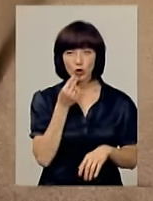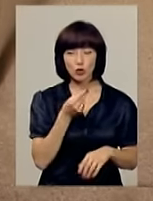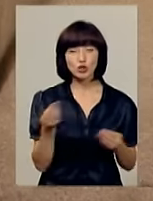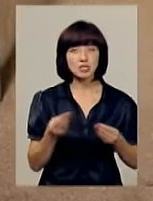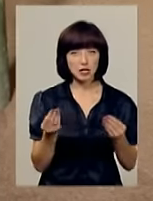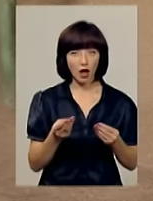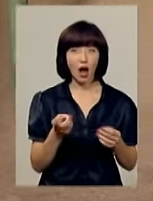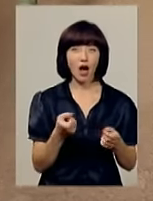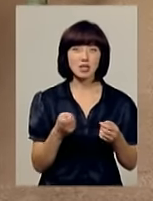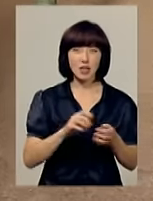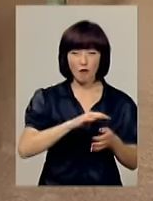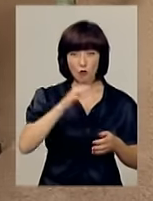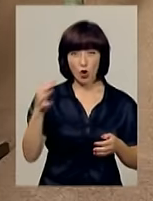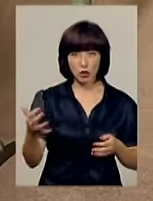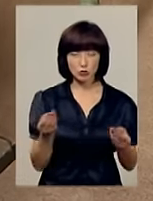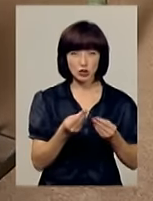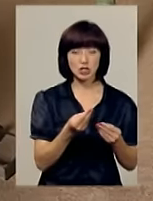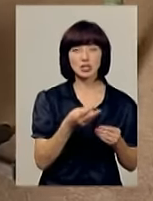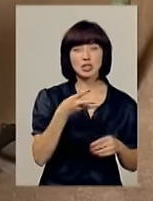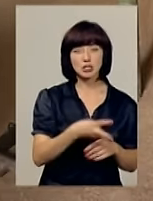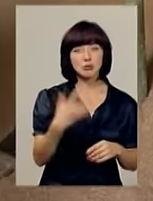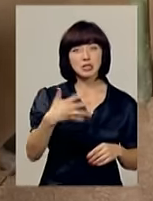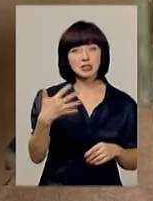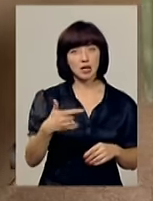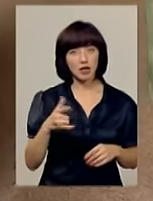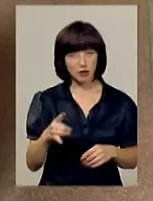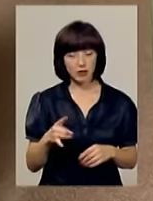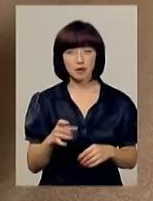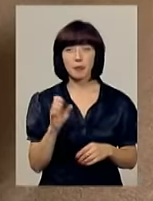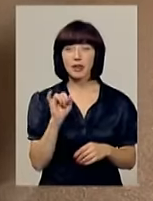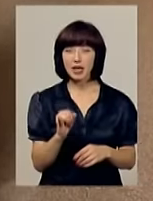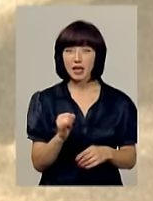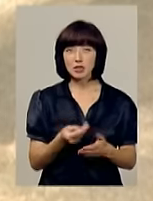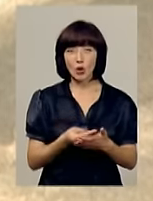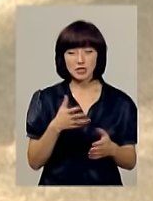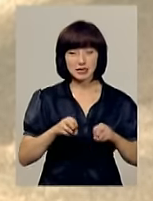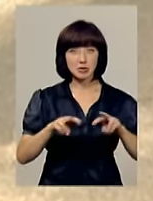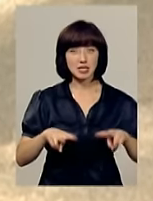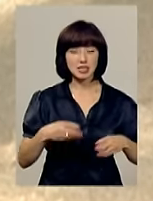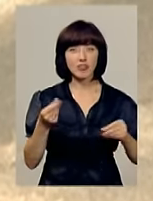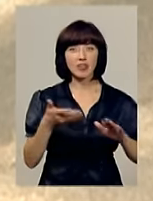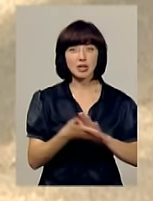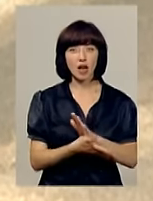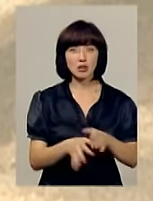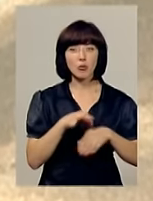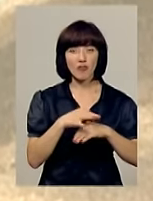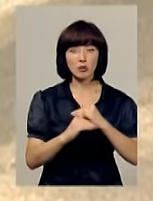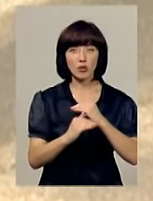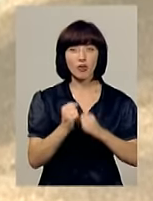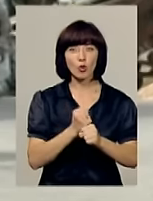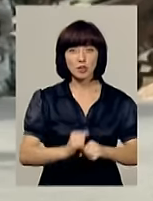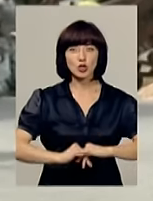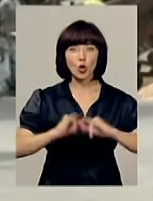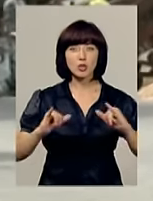зерна. За поражну пшеницю і ячмінь – 3 тисячі 50 гривень. Водночас, за оцінками спеціалістів, витрати на проведення польових робіт